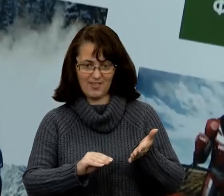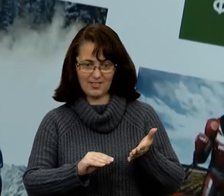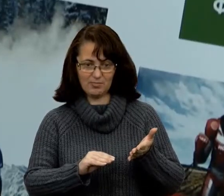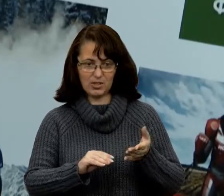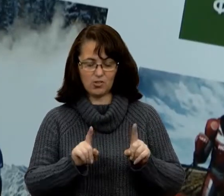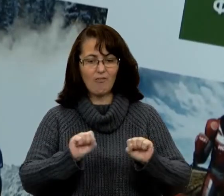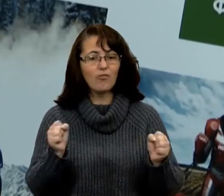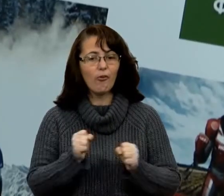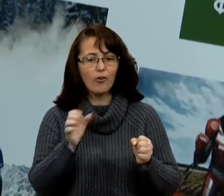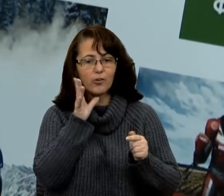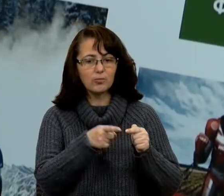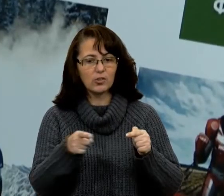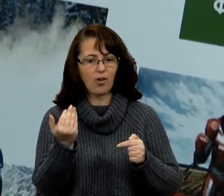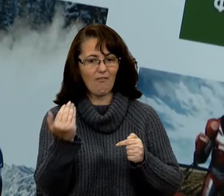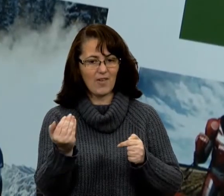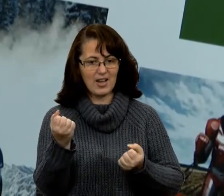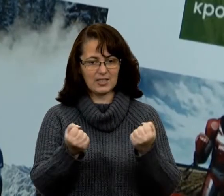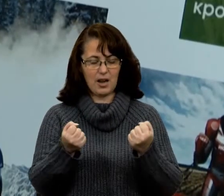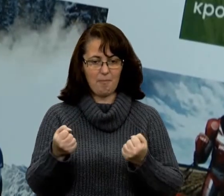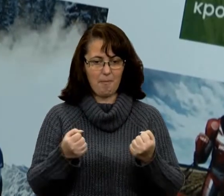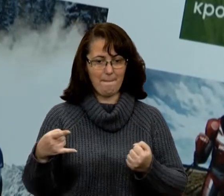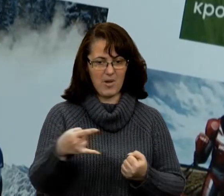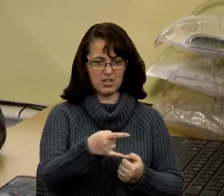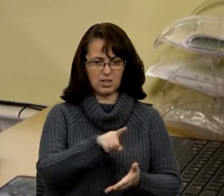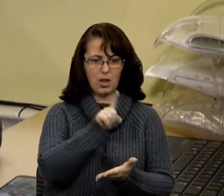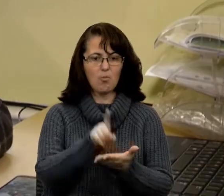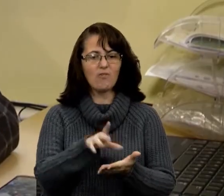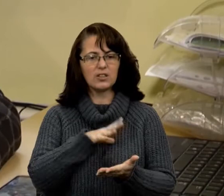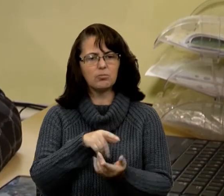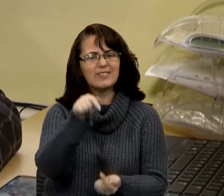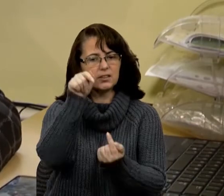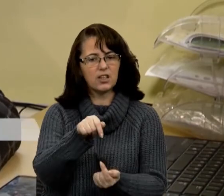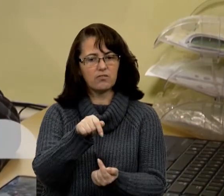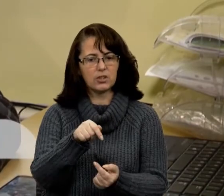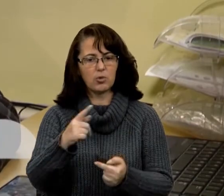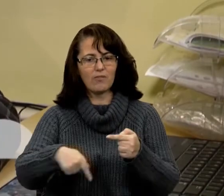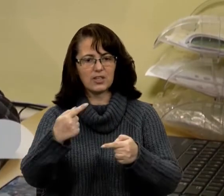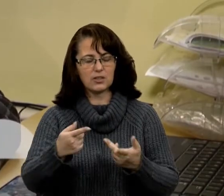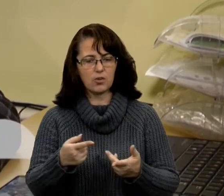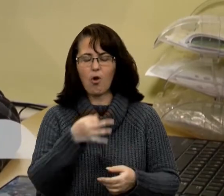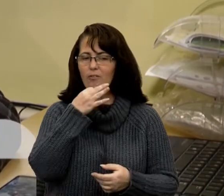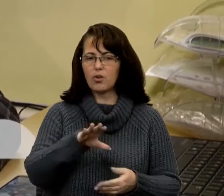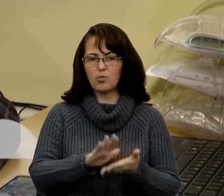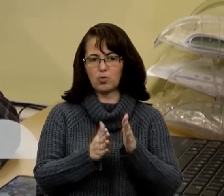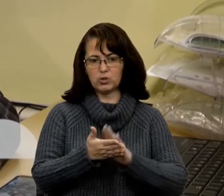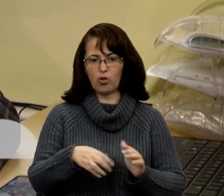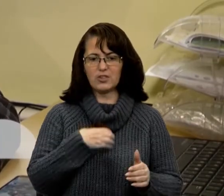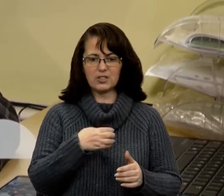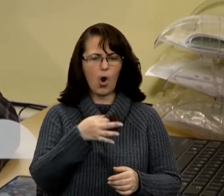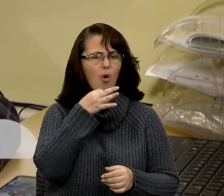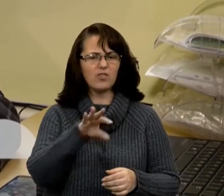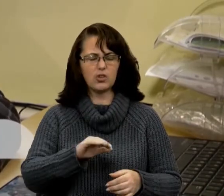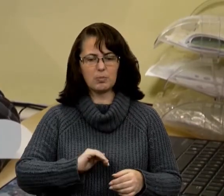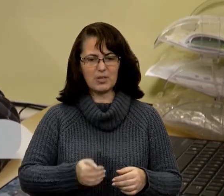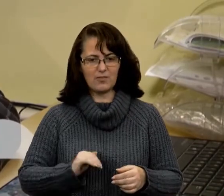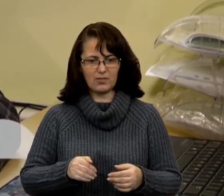що у холодну пору ваша автівка має бути на відповідних колесах. В будь-якому договорі страхування, в будь-якій компанії завжди точно